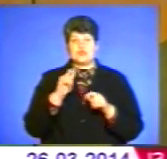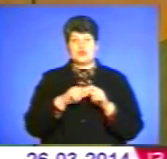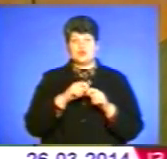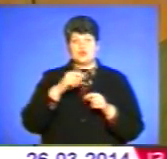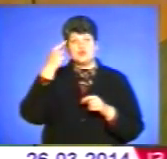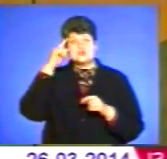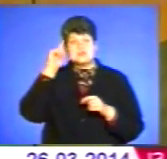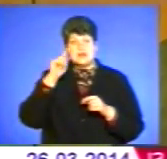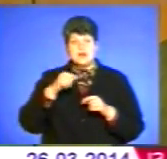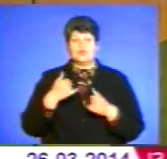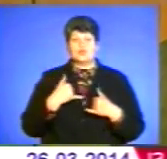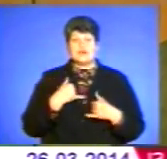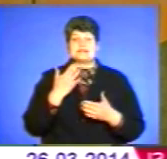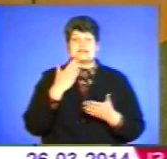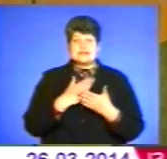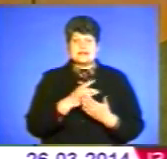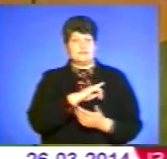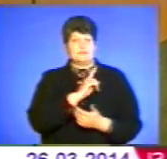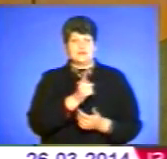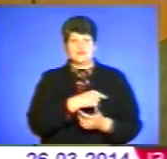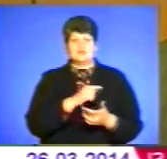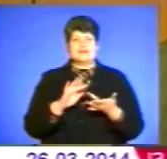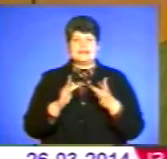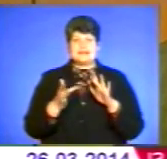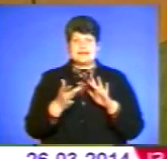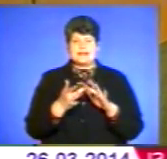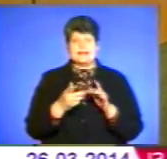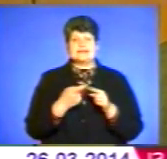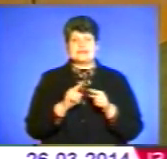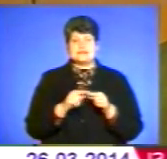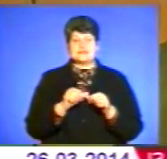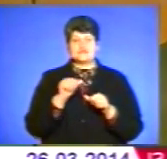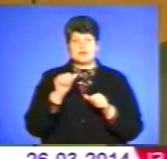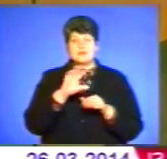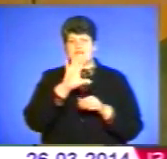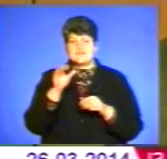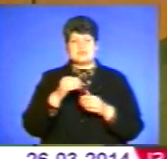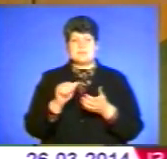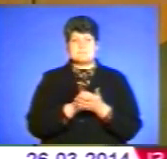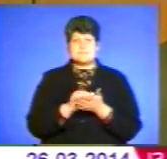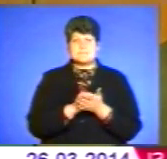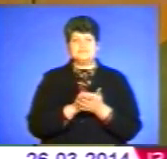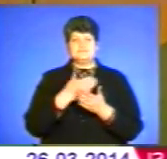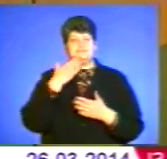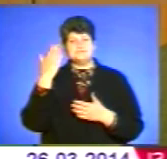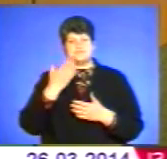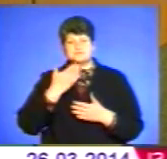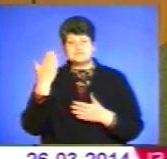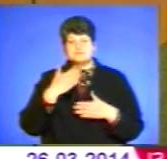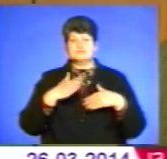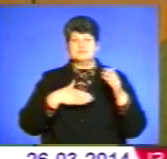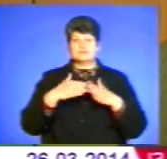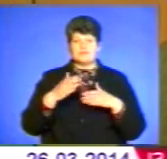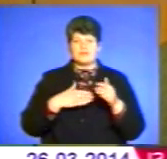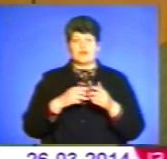знань. У нас є потужний інтранет. Це, зокрема, всі матеріали підготовки до практичних занять. Там є і